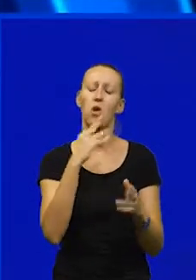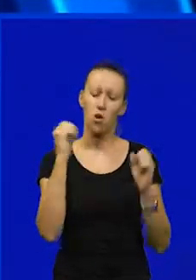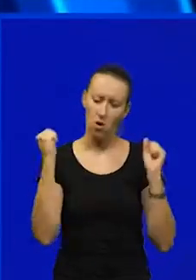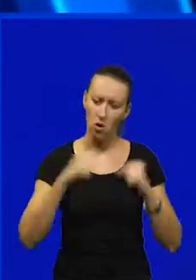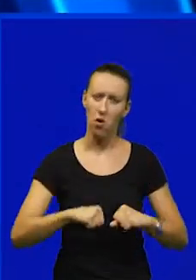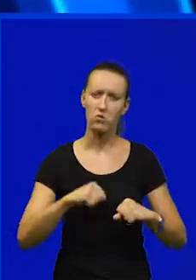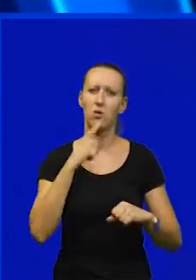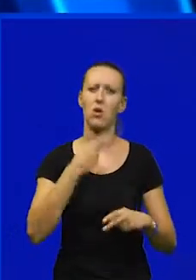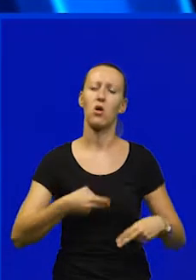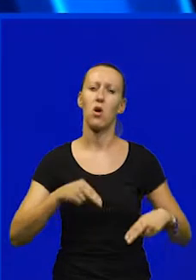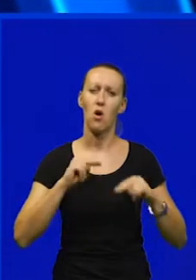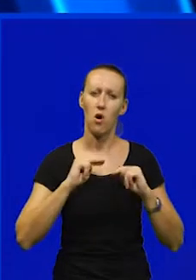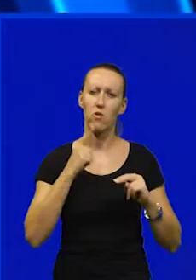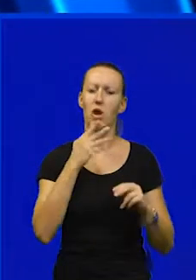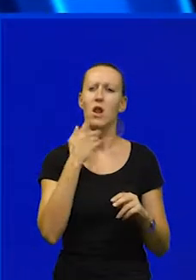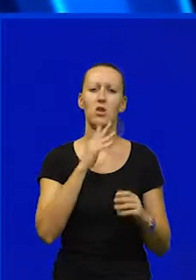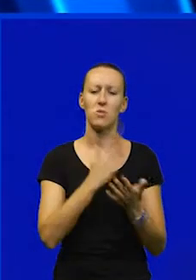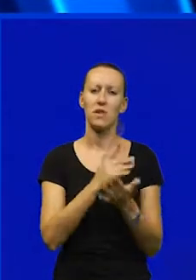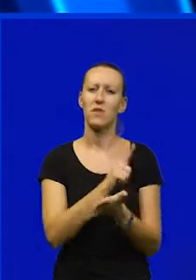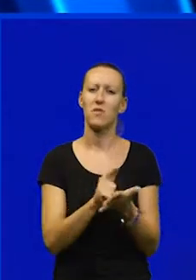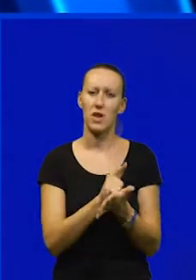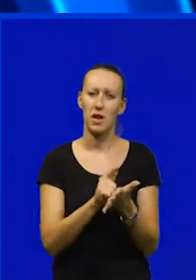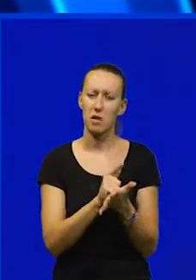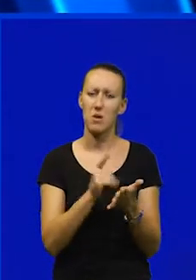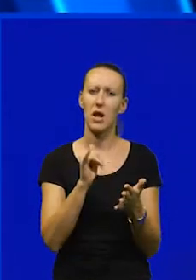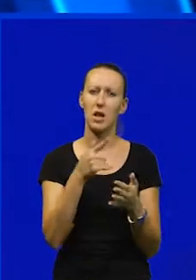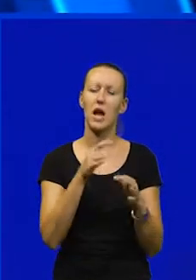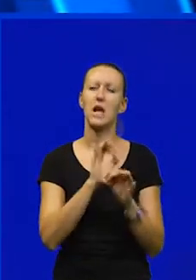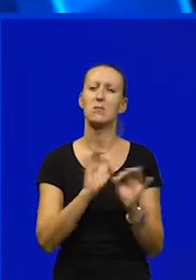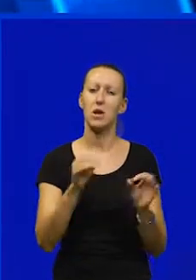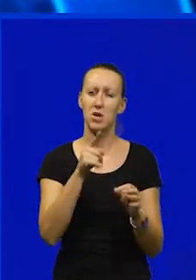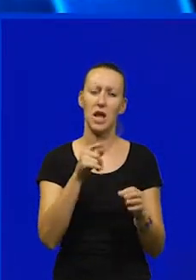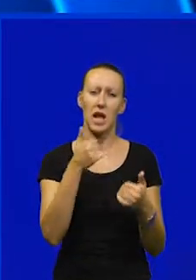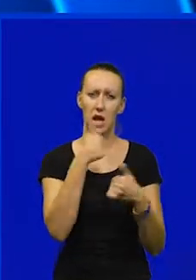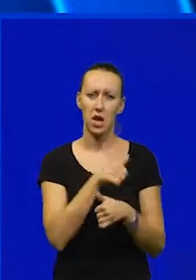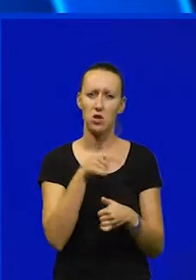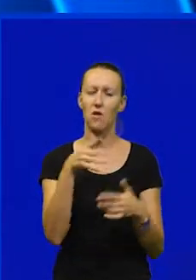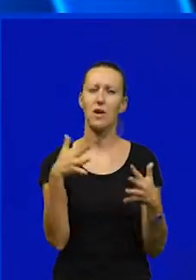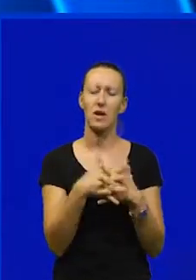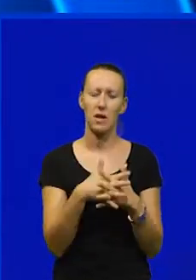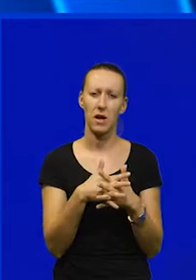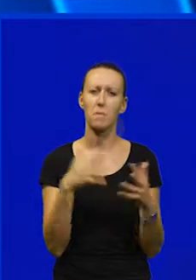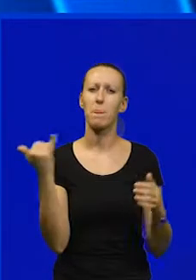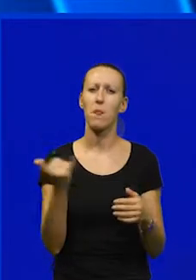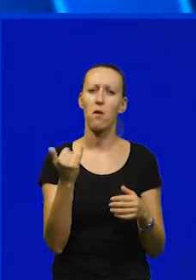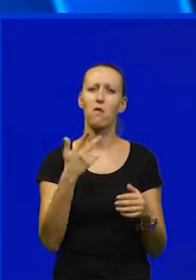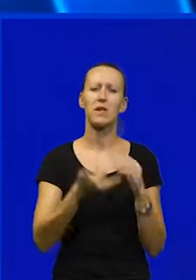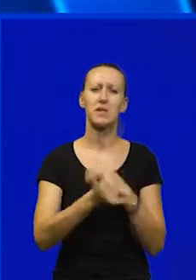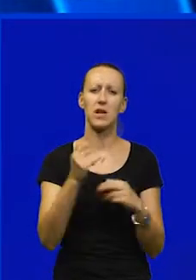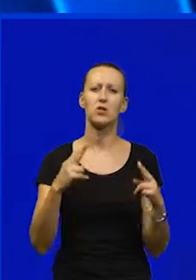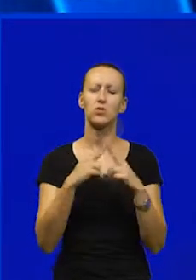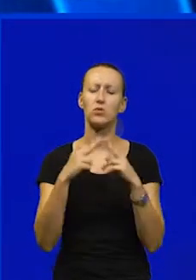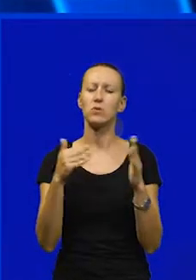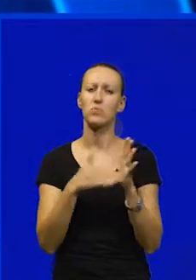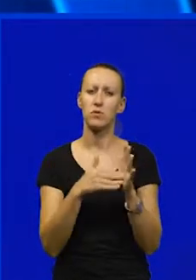ozbiljno i odgovorno, jer neće više biti vremena da ispravimo te greške. Ovaj grad uvijek je izlazio susret